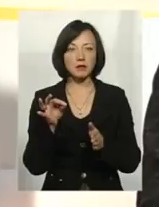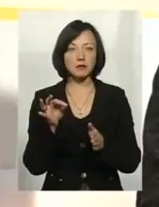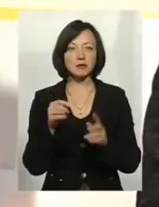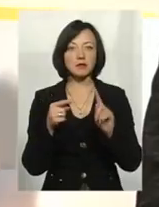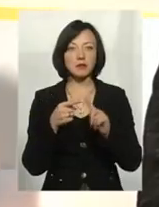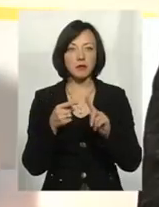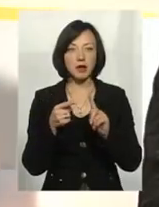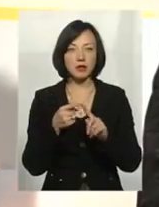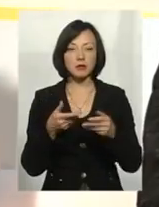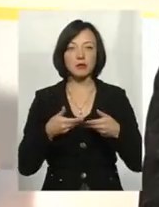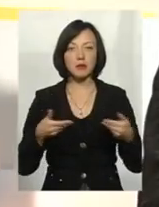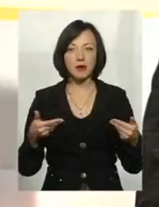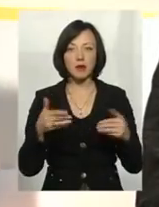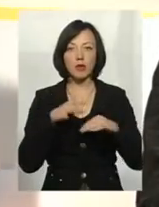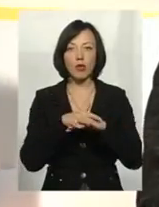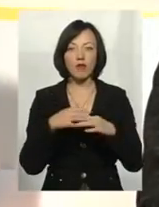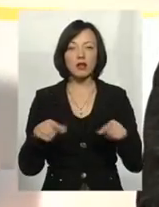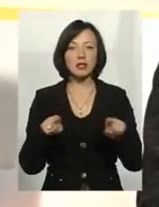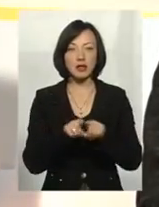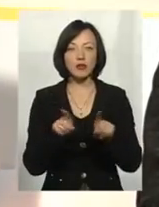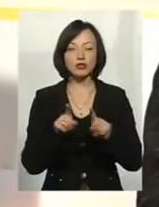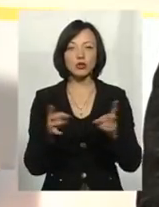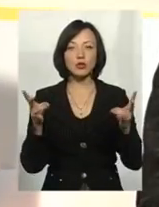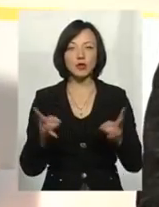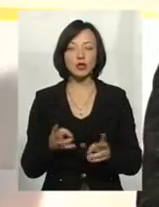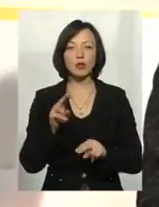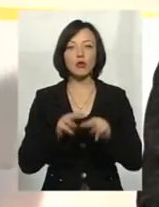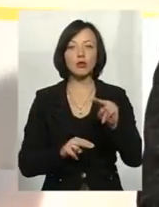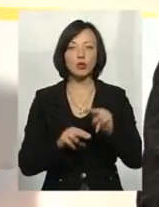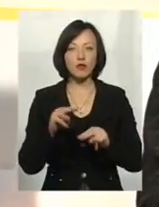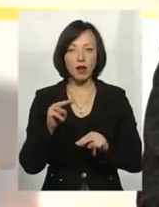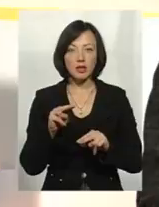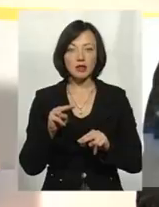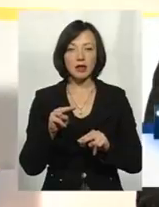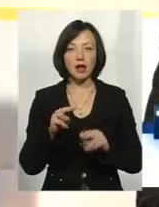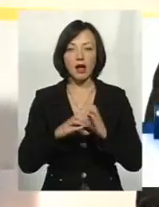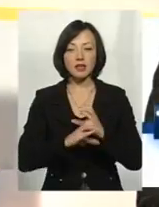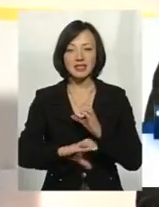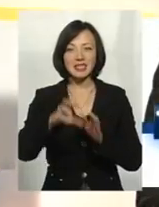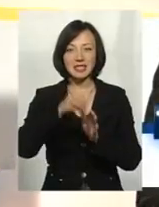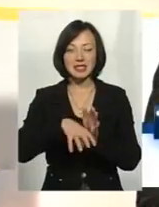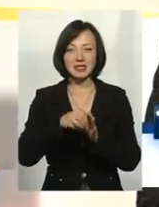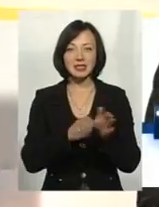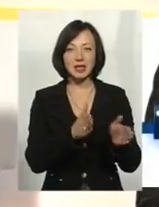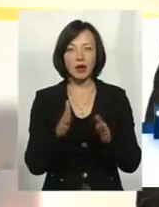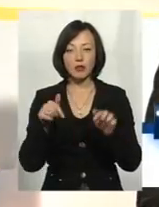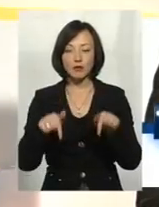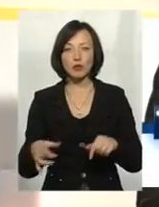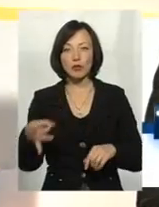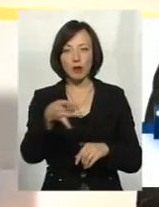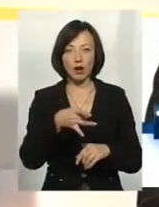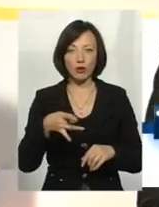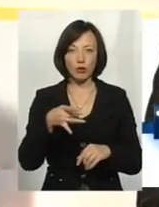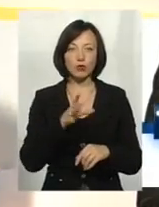перше, ми прорахували так, що необхідно побудувати каналізаційну систему в цьому районі.